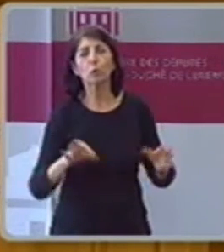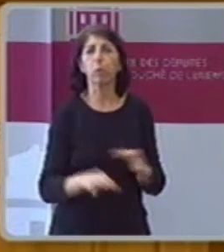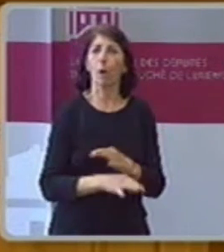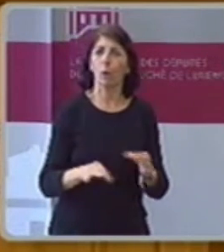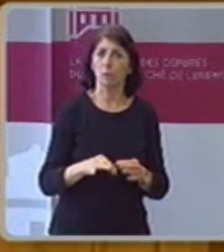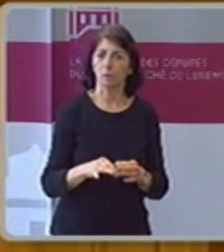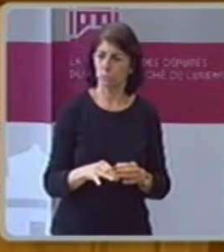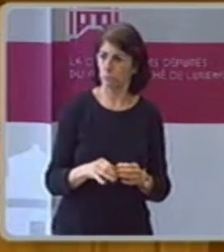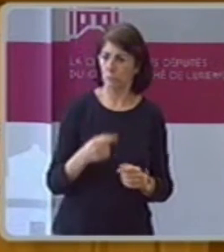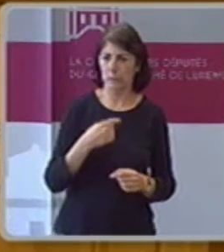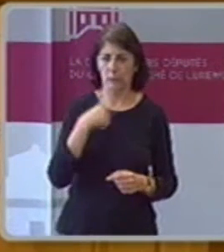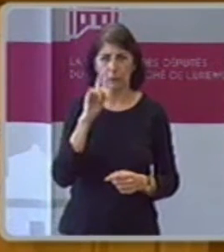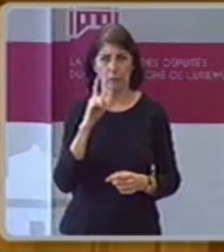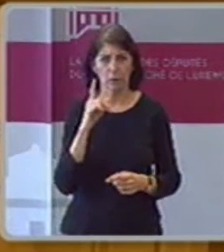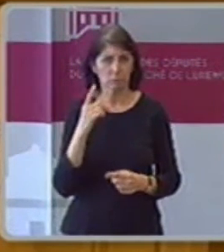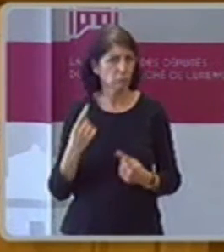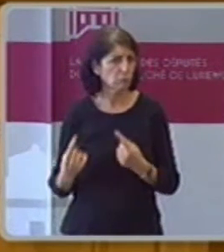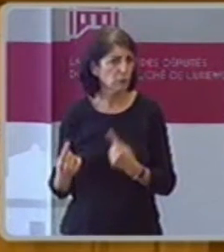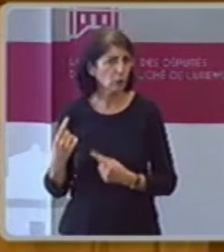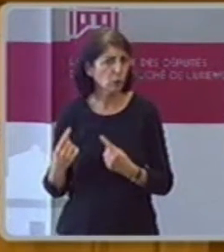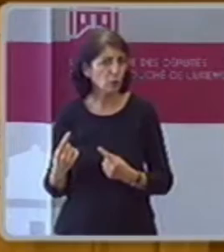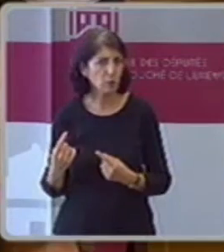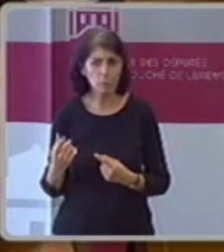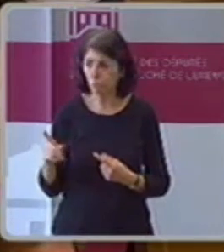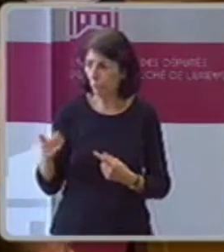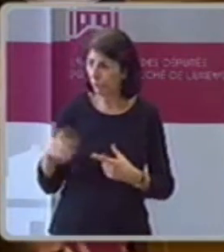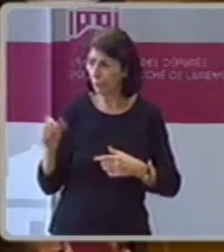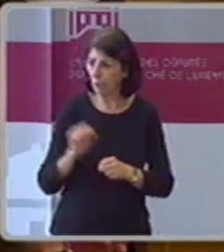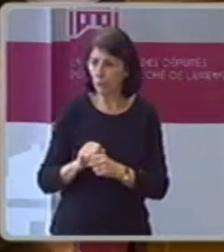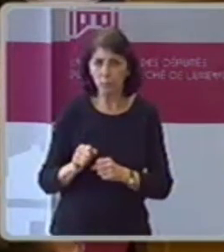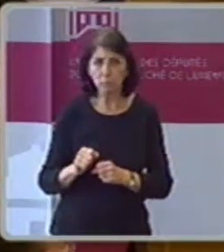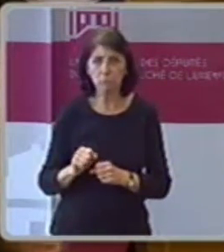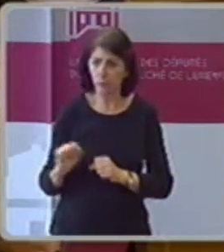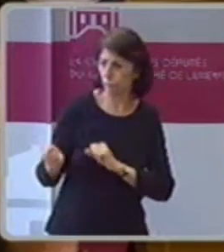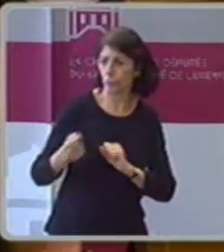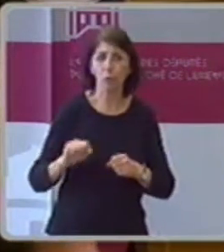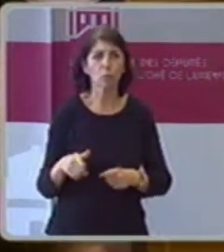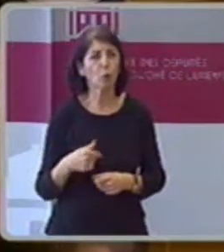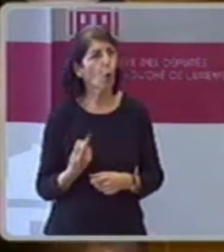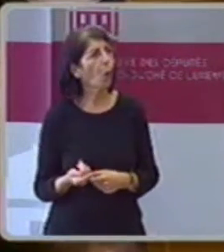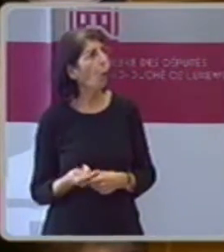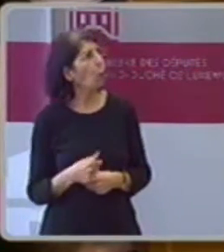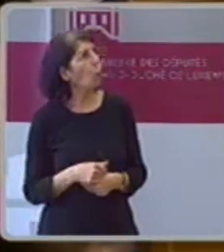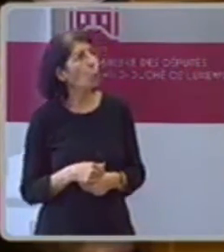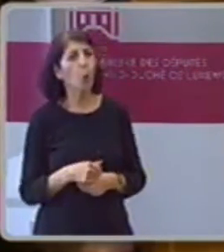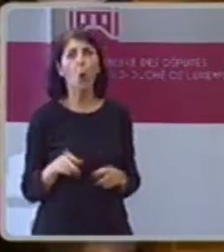jahrelang einen Zukunft durch die Regierung setzt